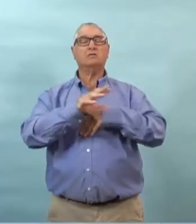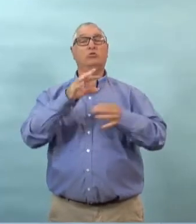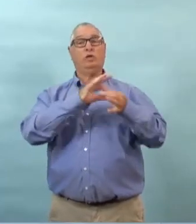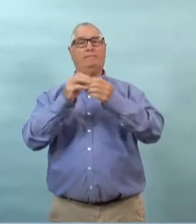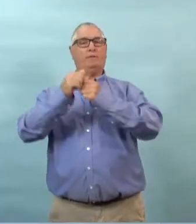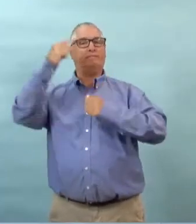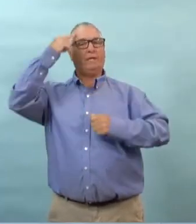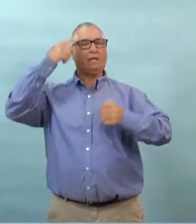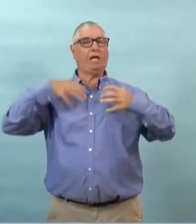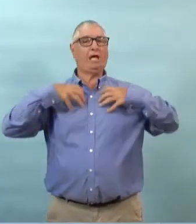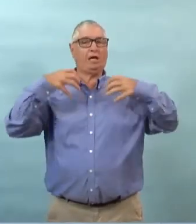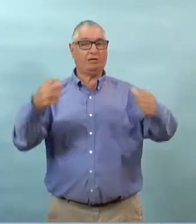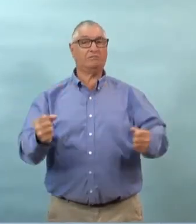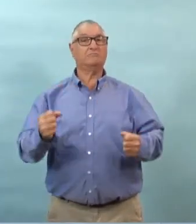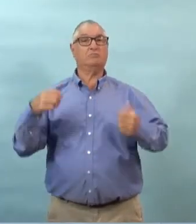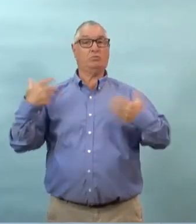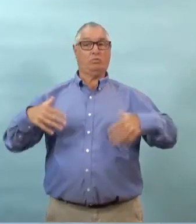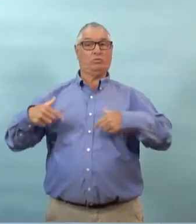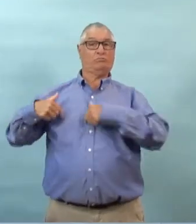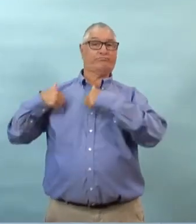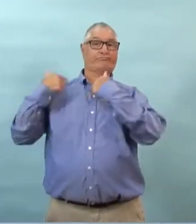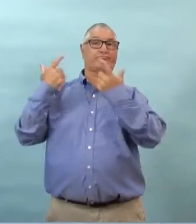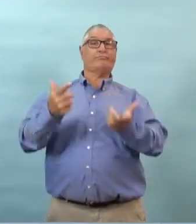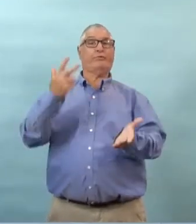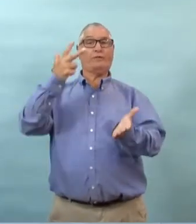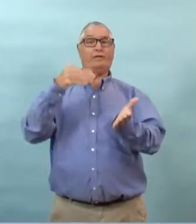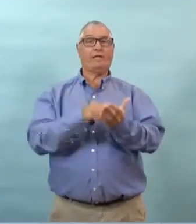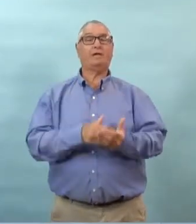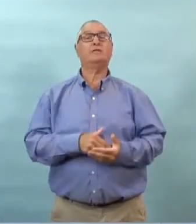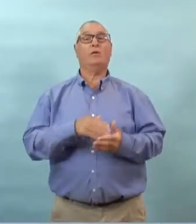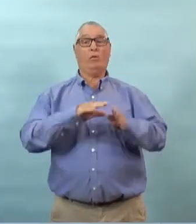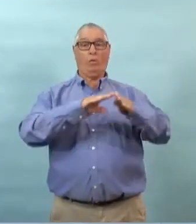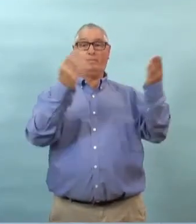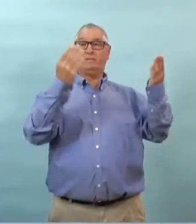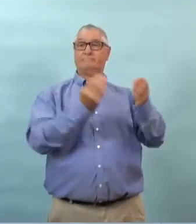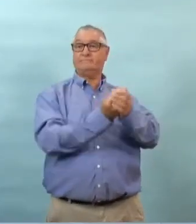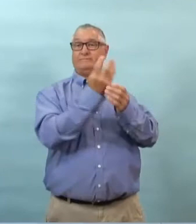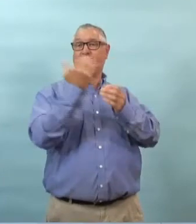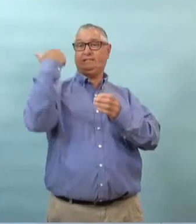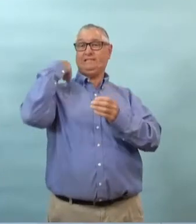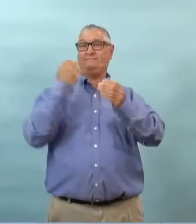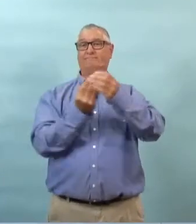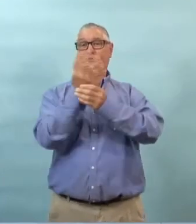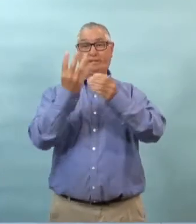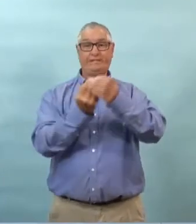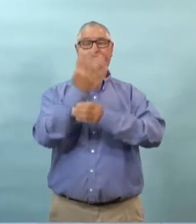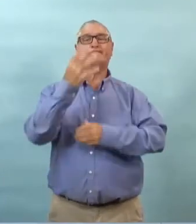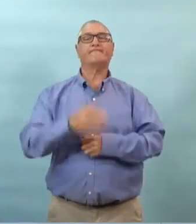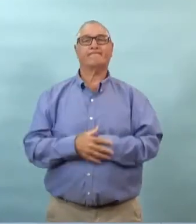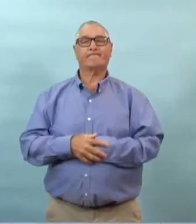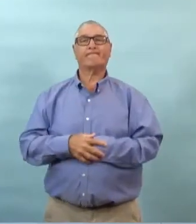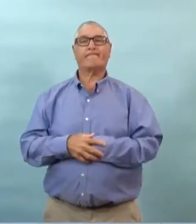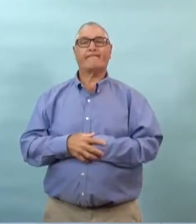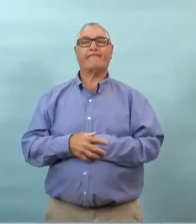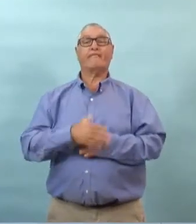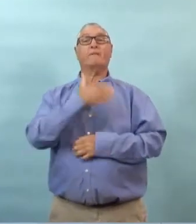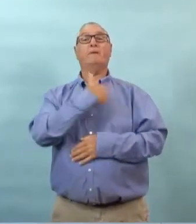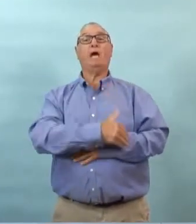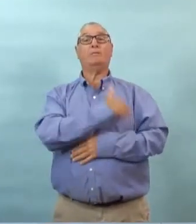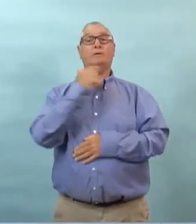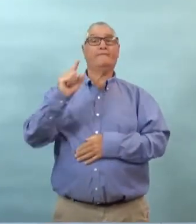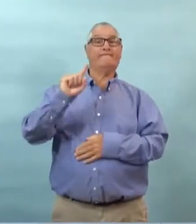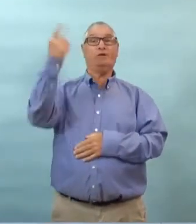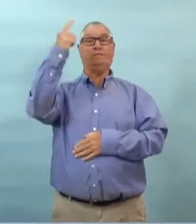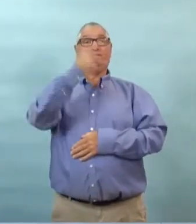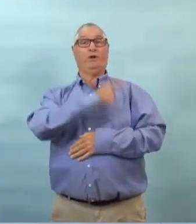ce service virtuel de thérapie de santé mentale qui est en ligne nous sommes contents que